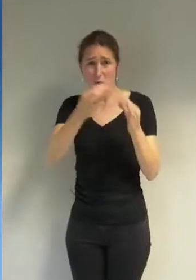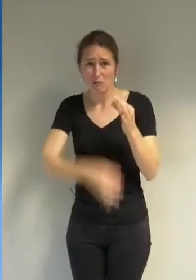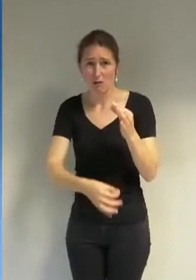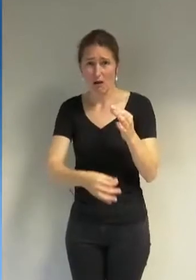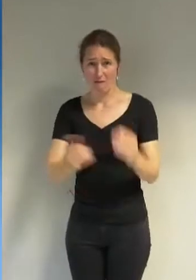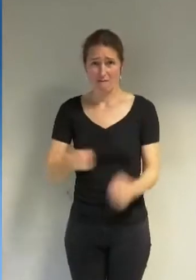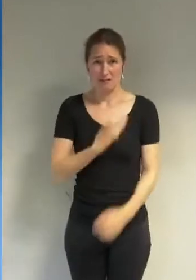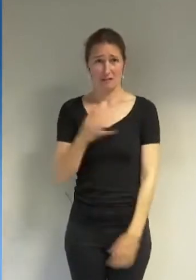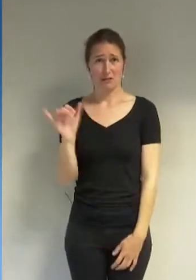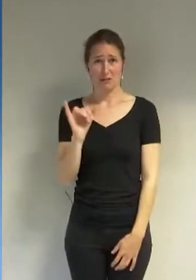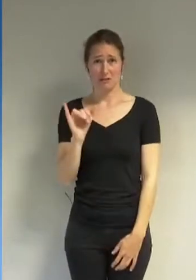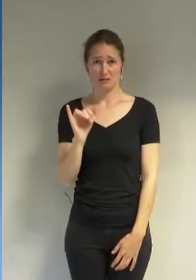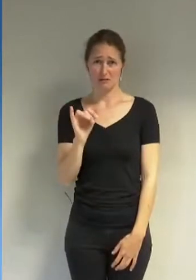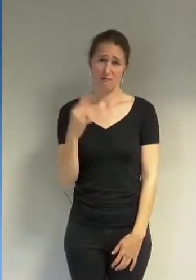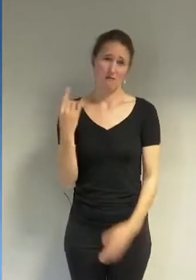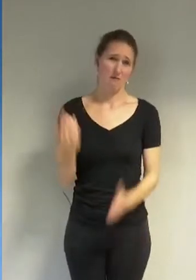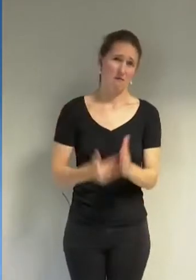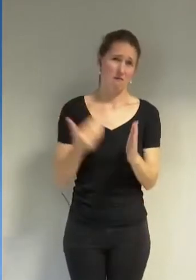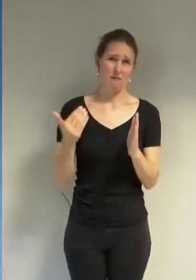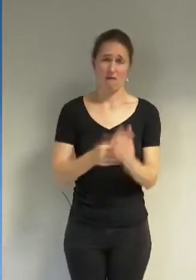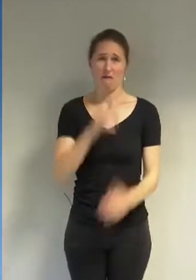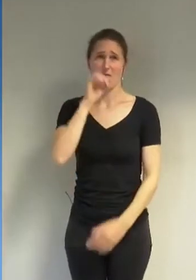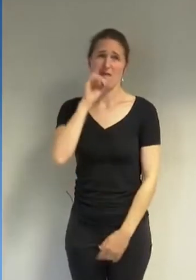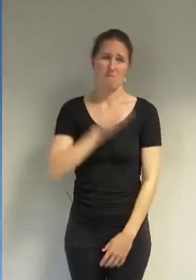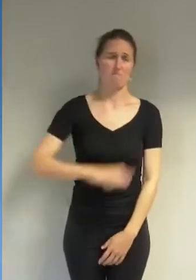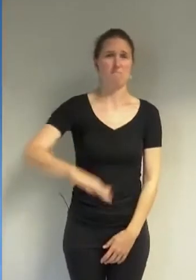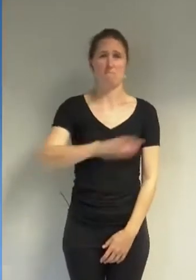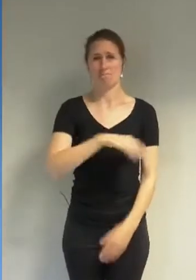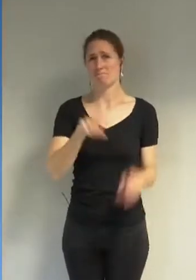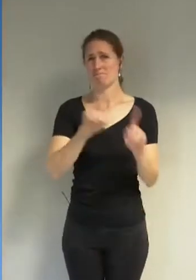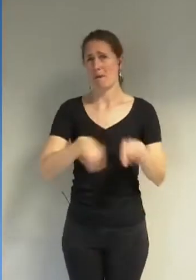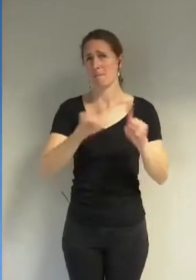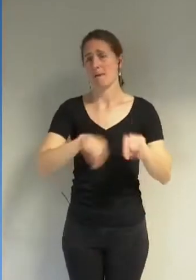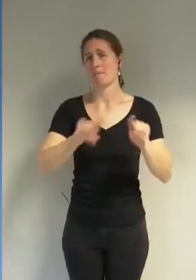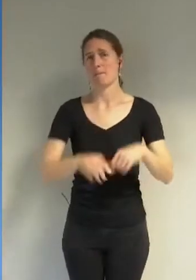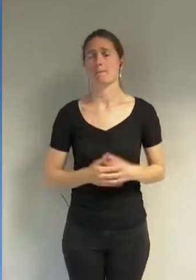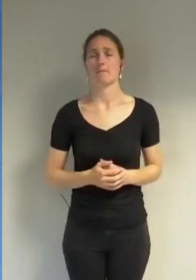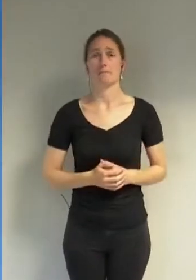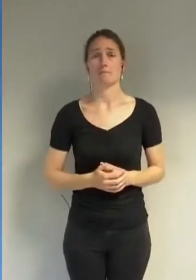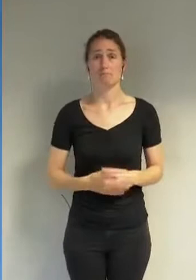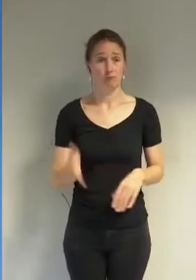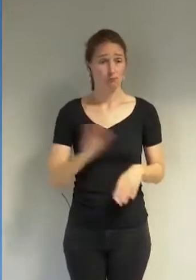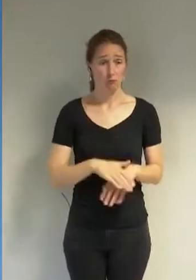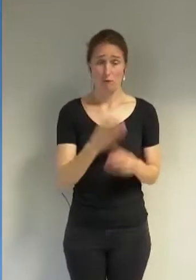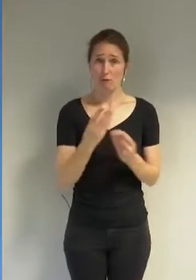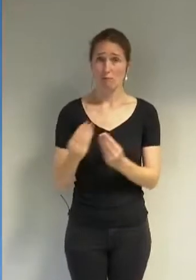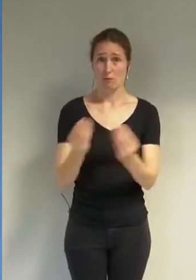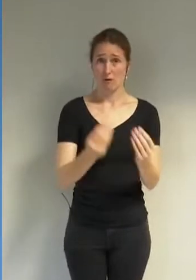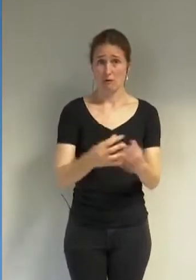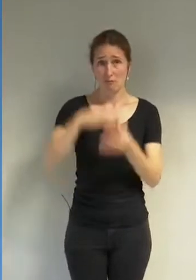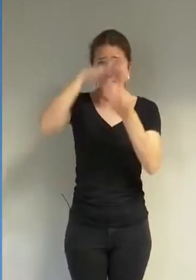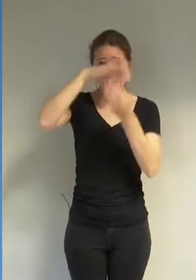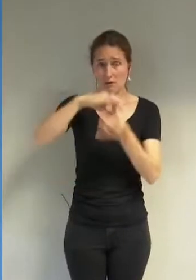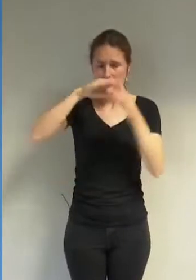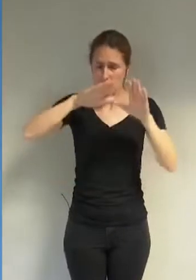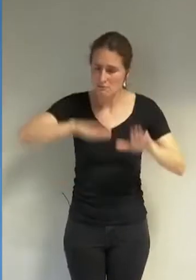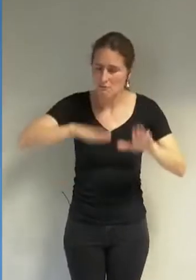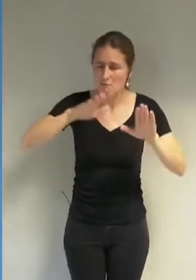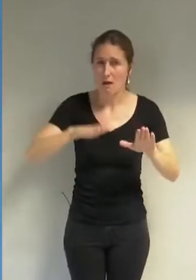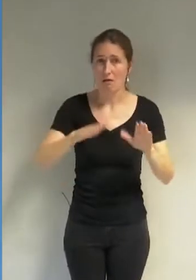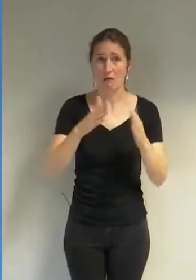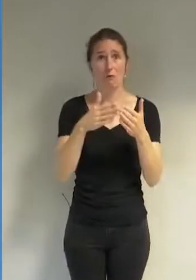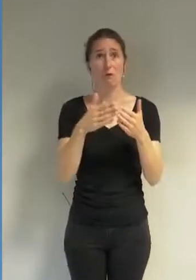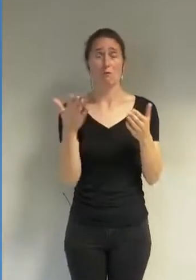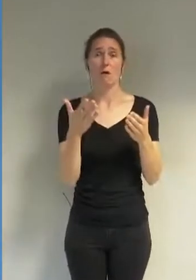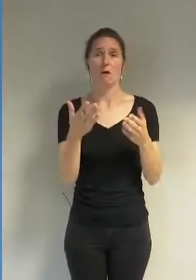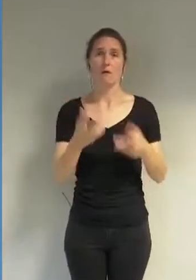sont toujours les femmes. Pourtant, la population de confessions musulmanes ne demande qu'à vivre qu'à dans